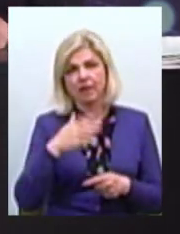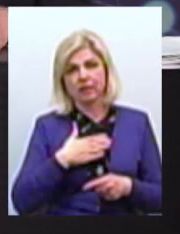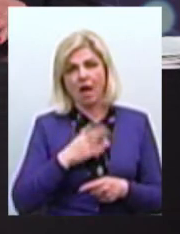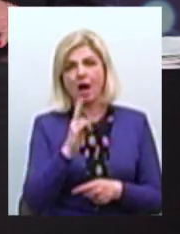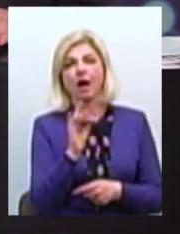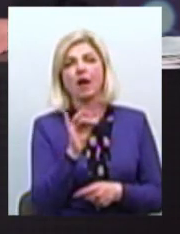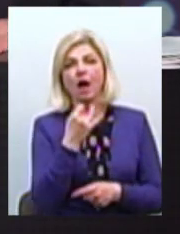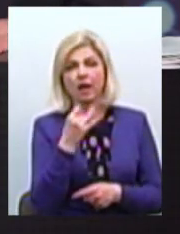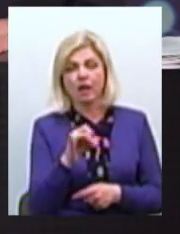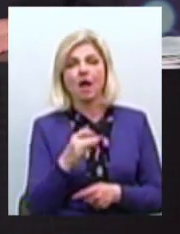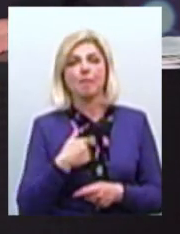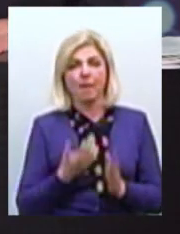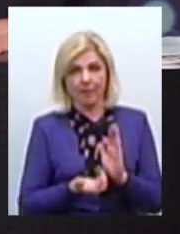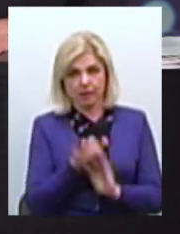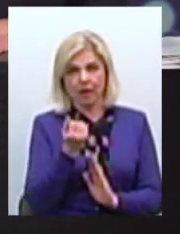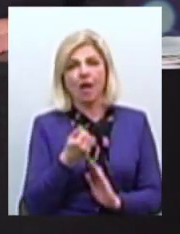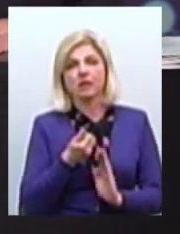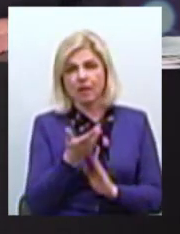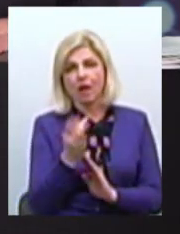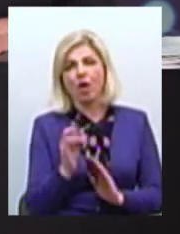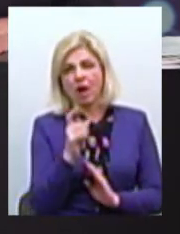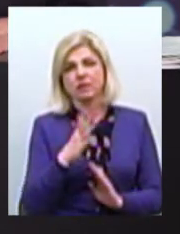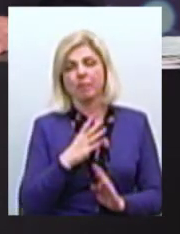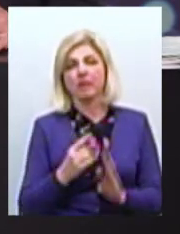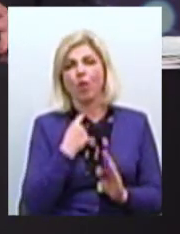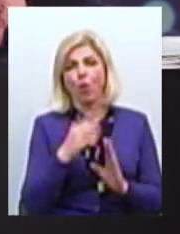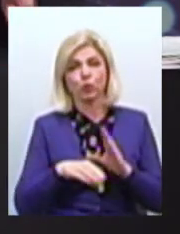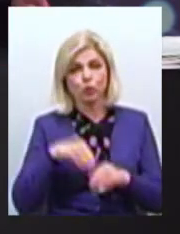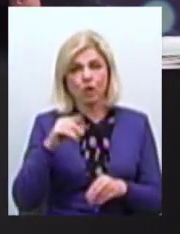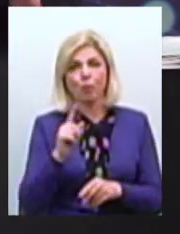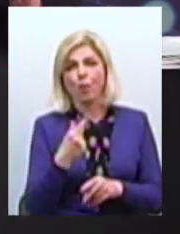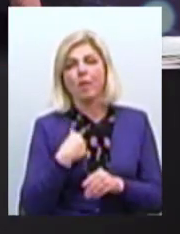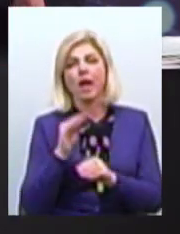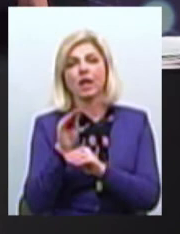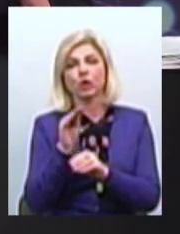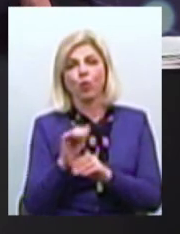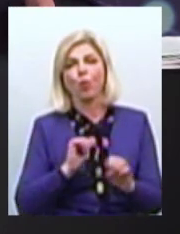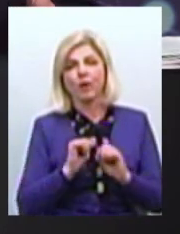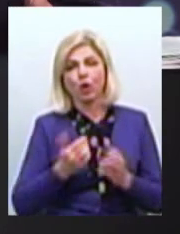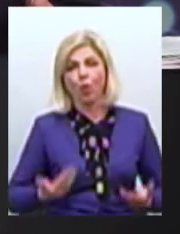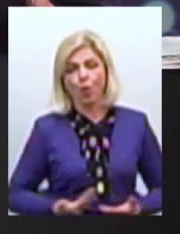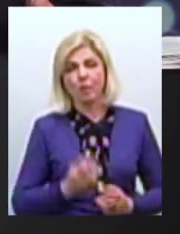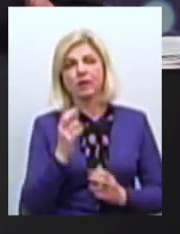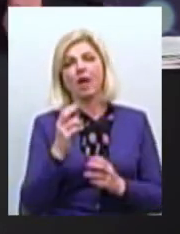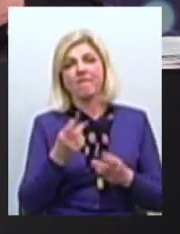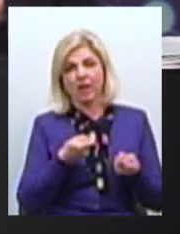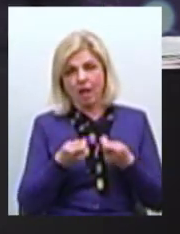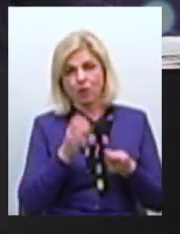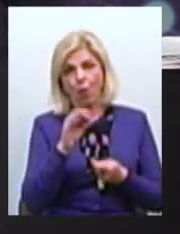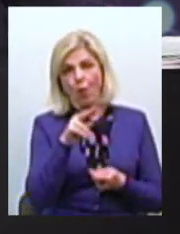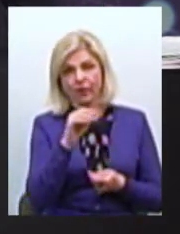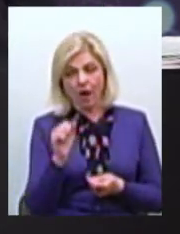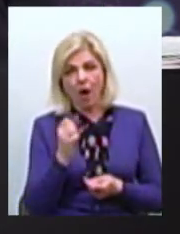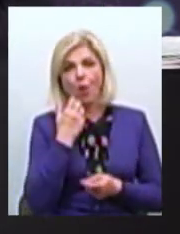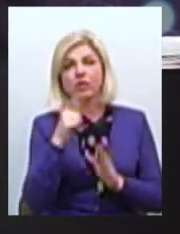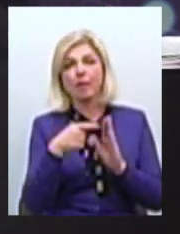Ми підтримали Я дійсно декілька разів Ставила на голосування Тому що Ми критикували Управління комунальної власності ОДА Але коли питання